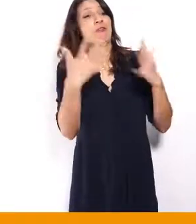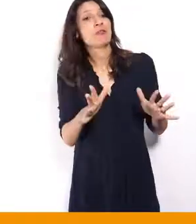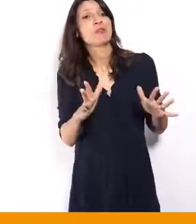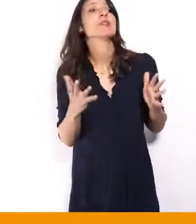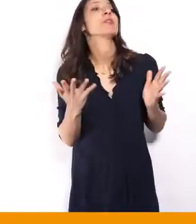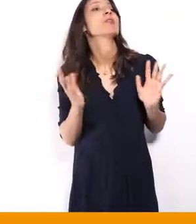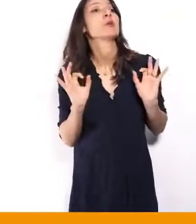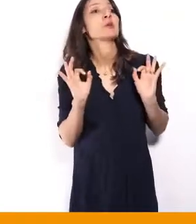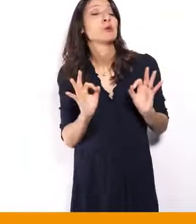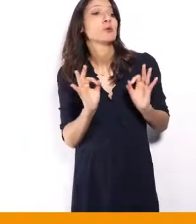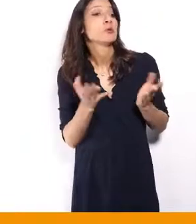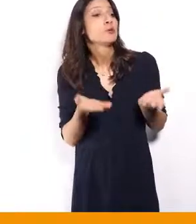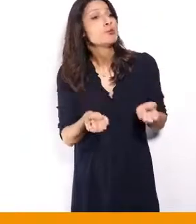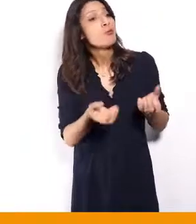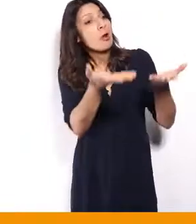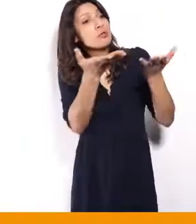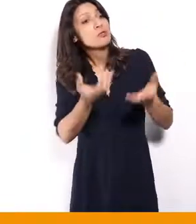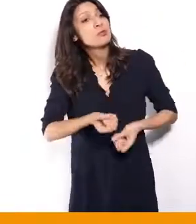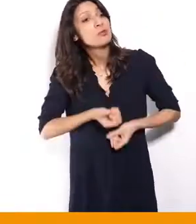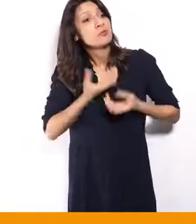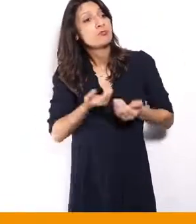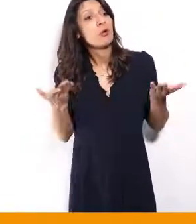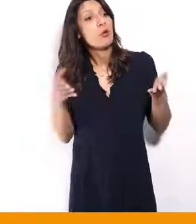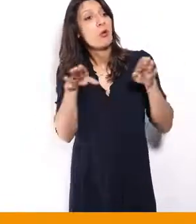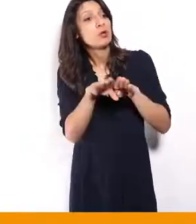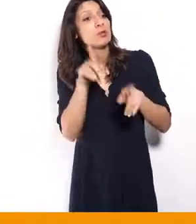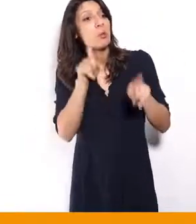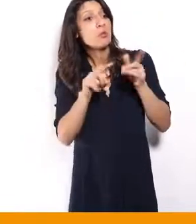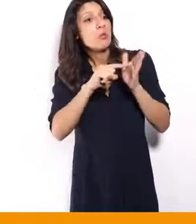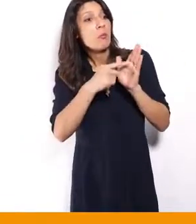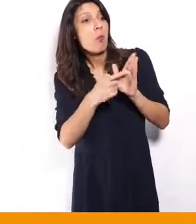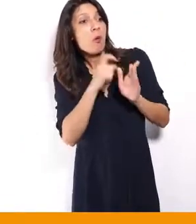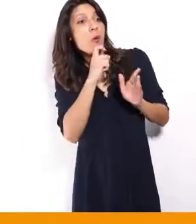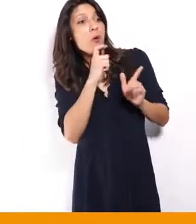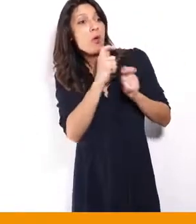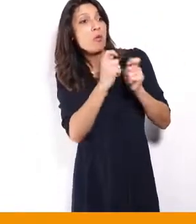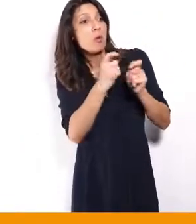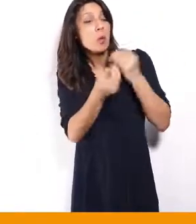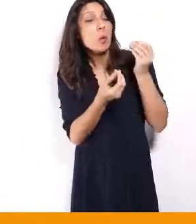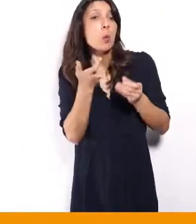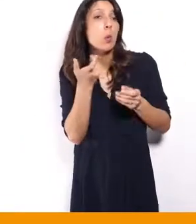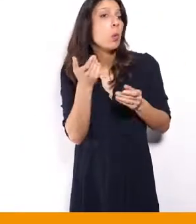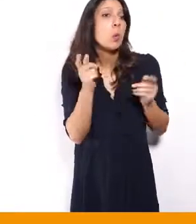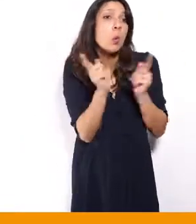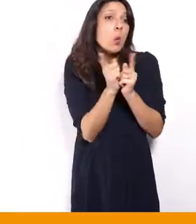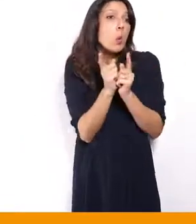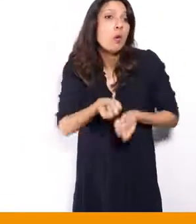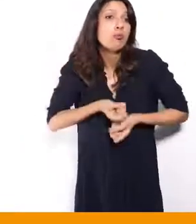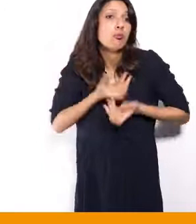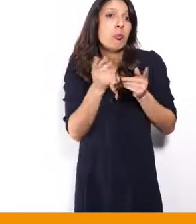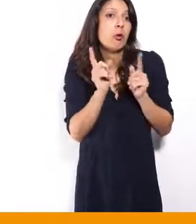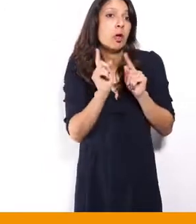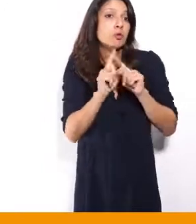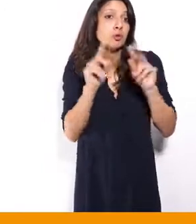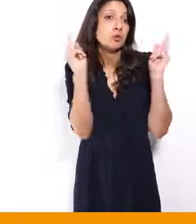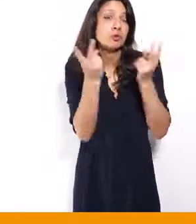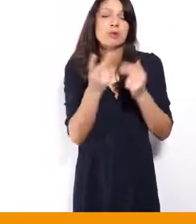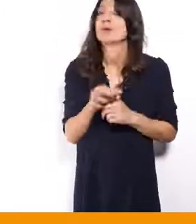comme pour tous les candidats, le mot de la fin, soit sur un point qu'on n pas évoqué, soit d'une manière ou d'une autre, un mot. Oui, je